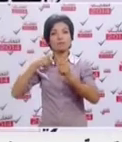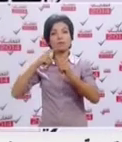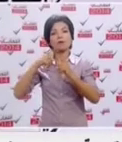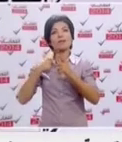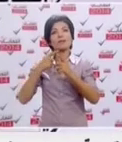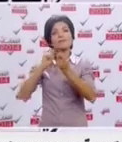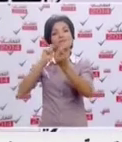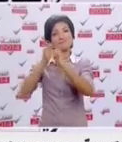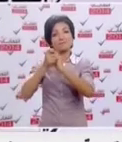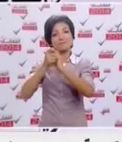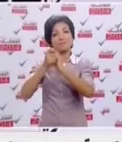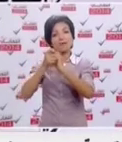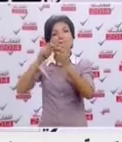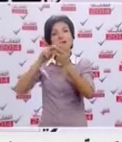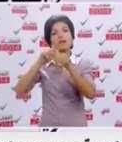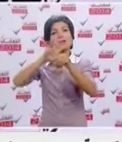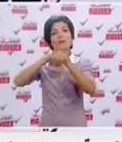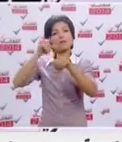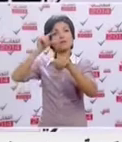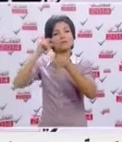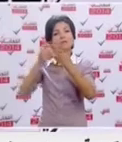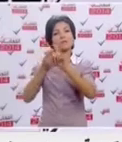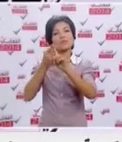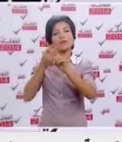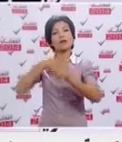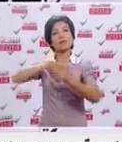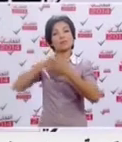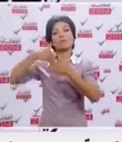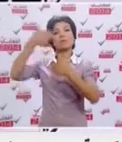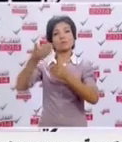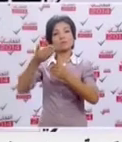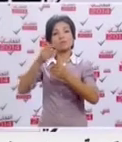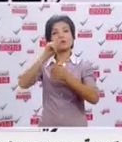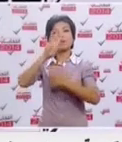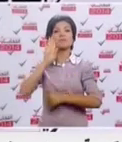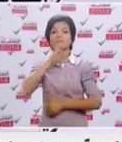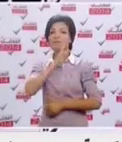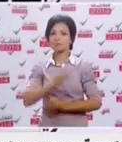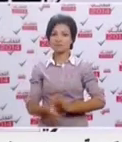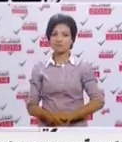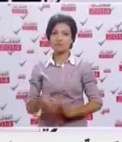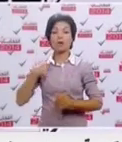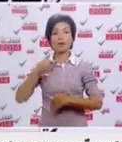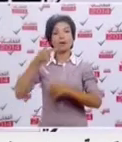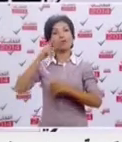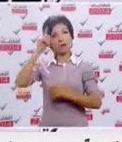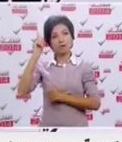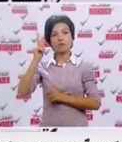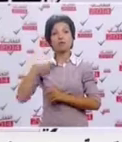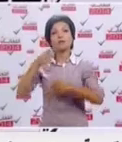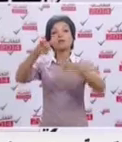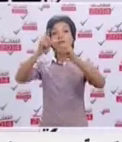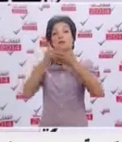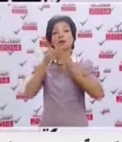صورة نماطية مختلفة عن المسؤول بعد 14 جنفي أنا إن شاء الله كان حديث